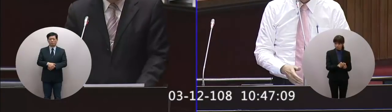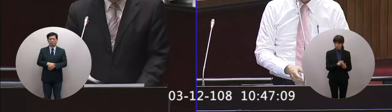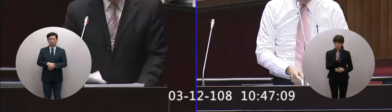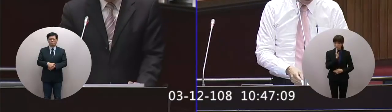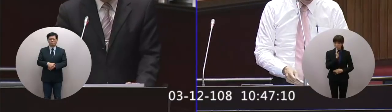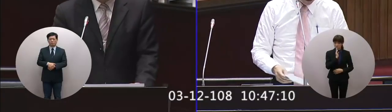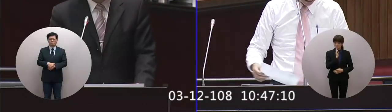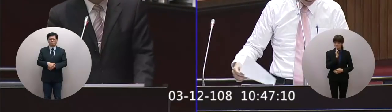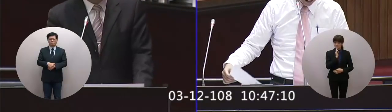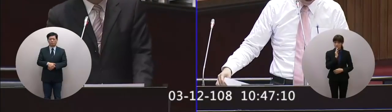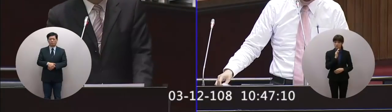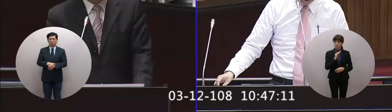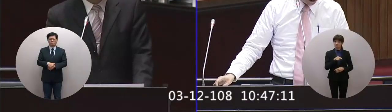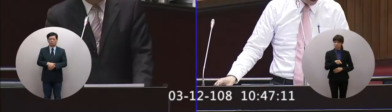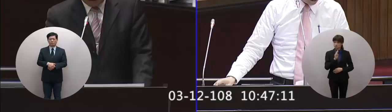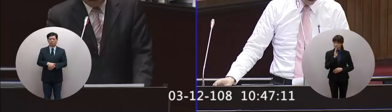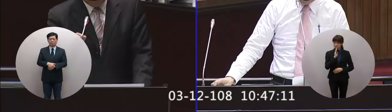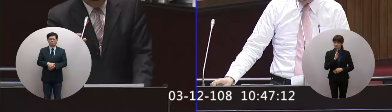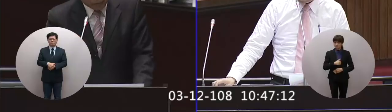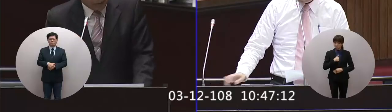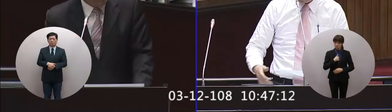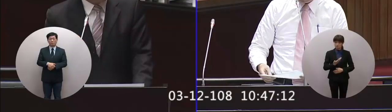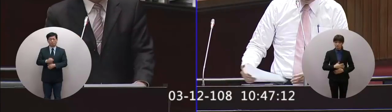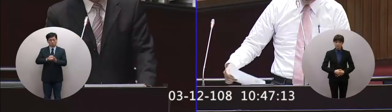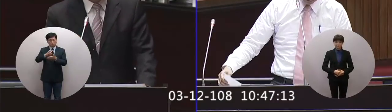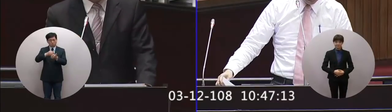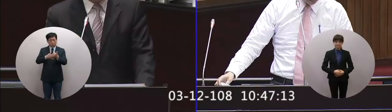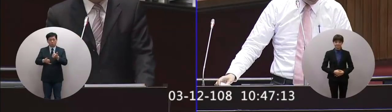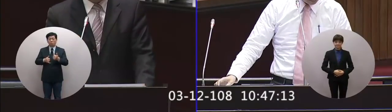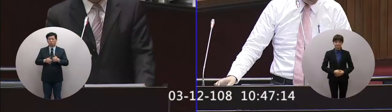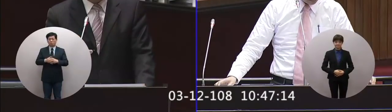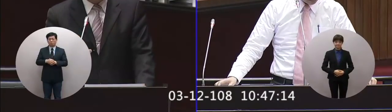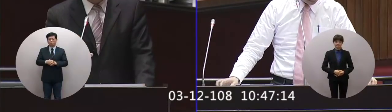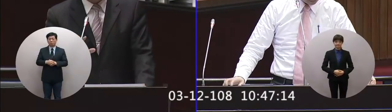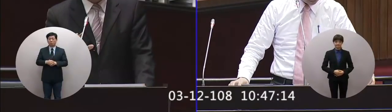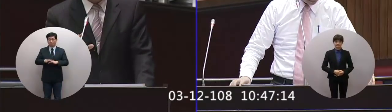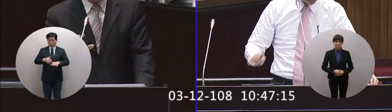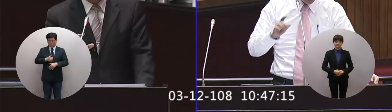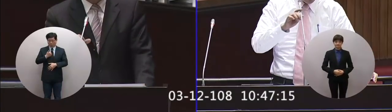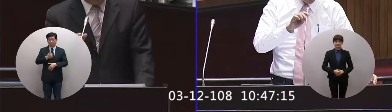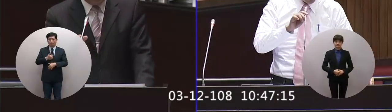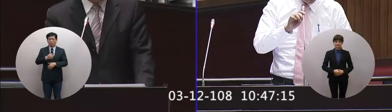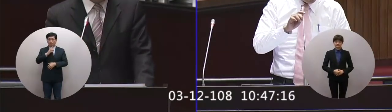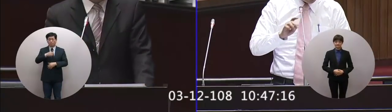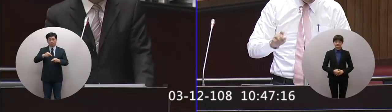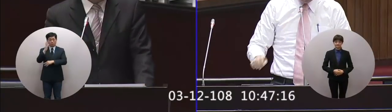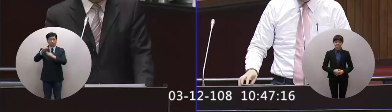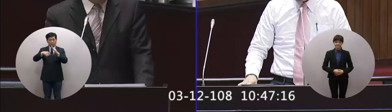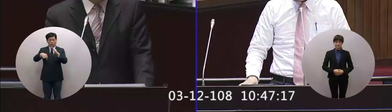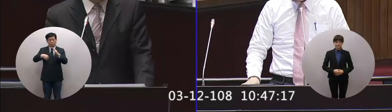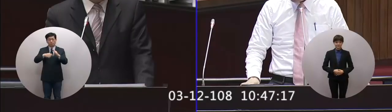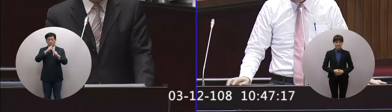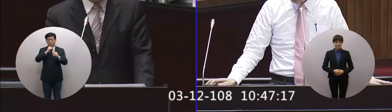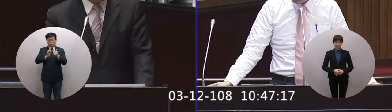這個統計表看是不是這樣是跟委員報告因為確實現在因為行政院